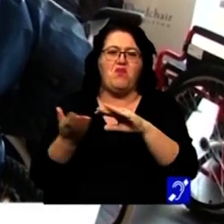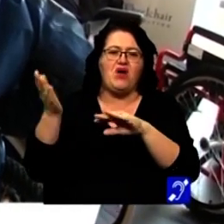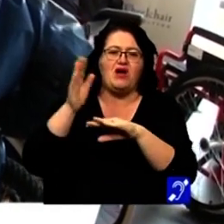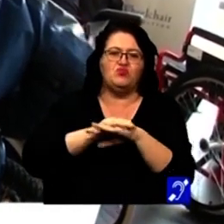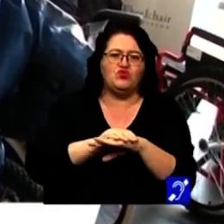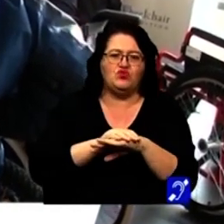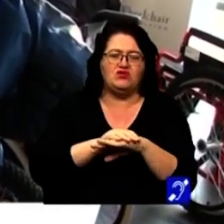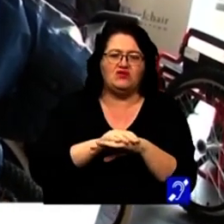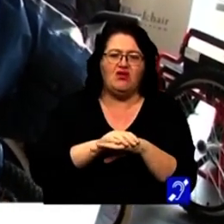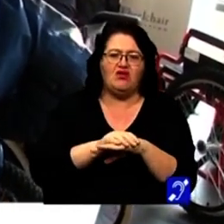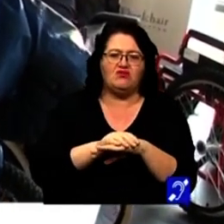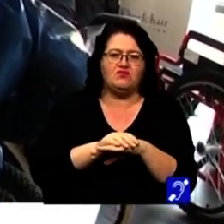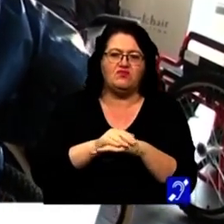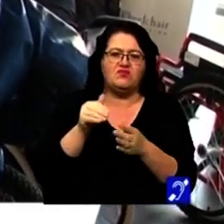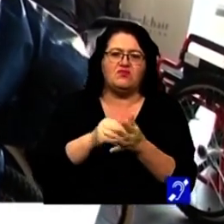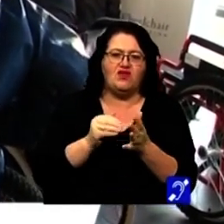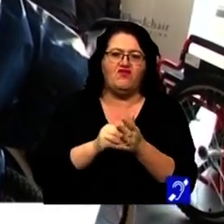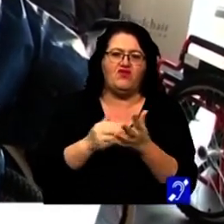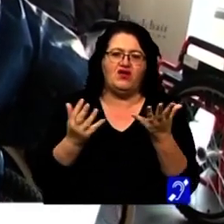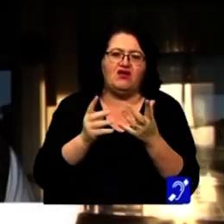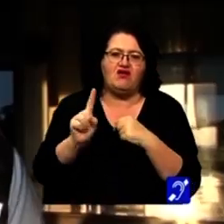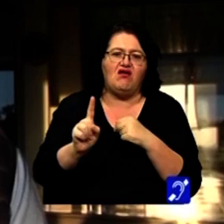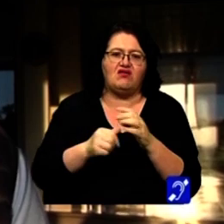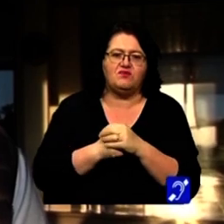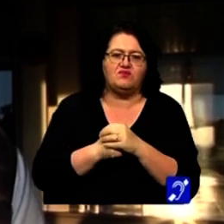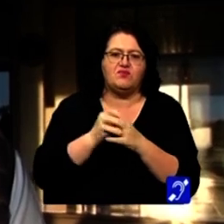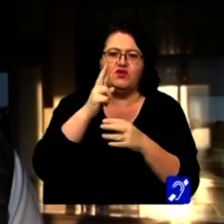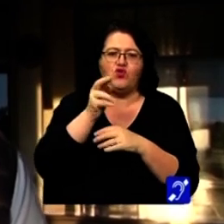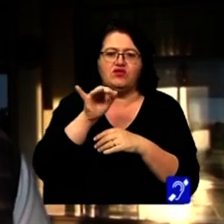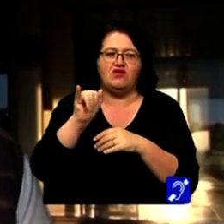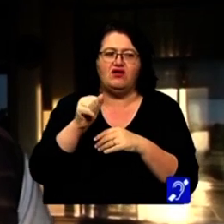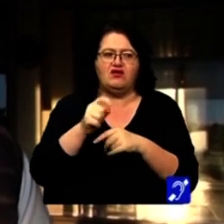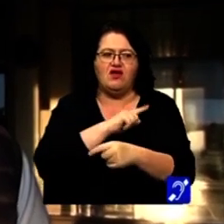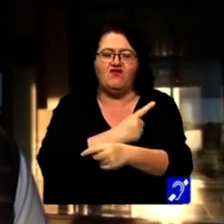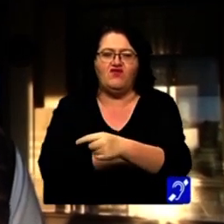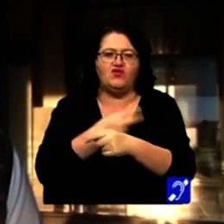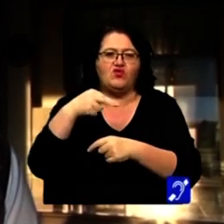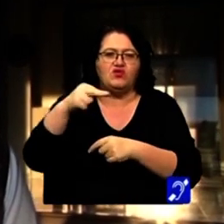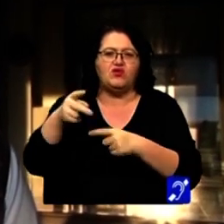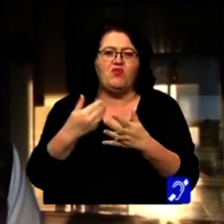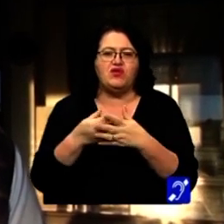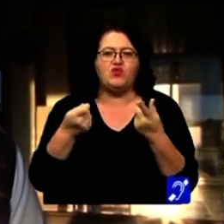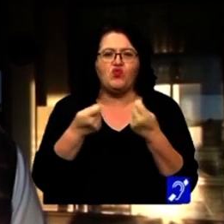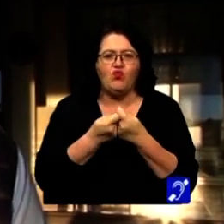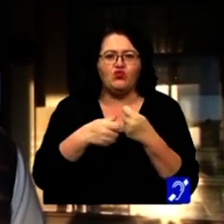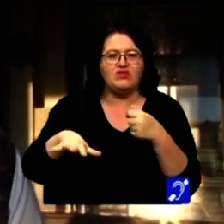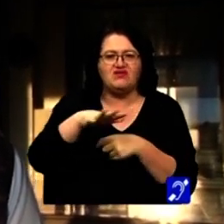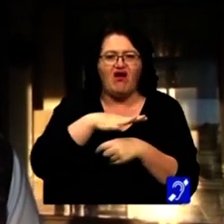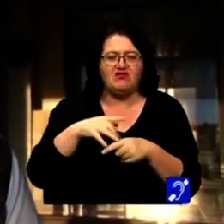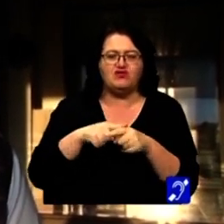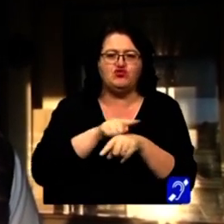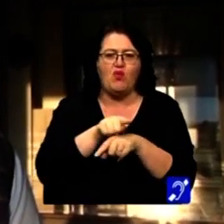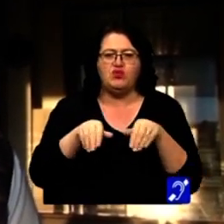din nevoile pe care le au. Rotary depune eforturi constante pentru comunitate, iar în acest moment